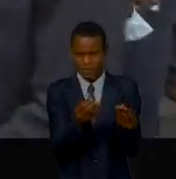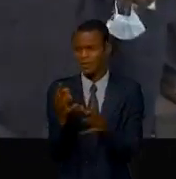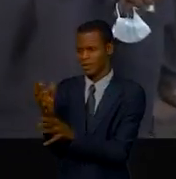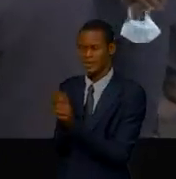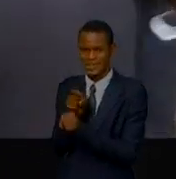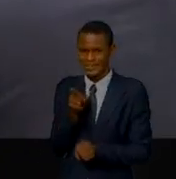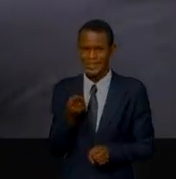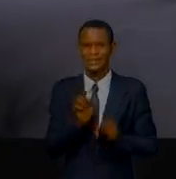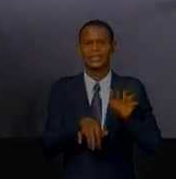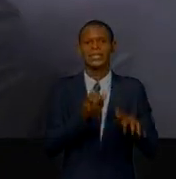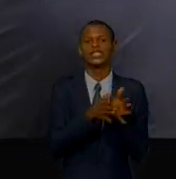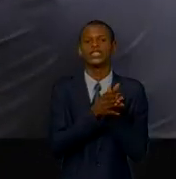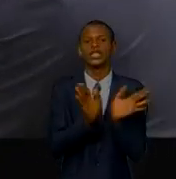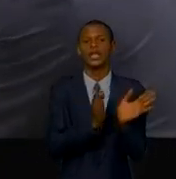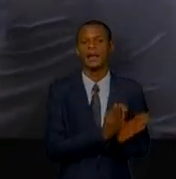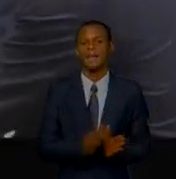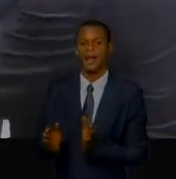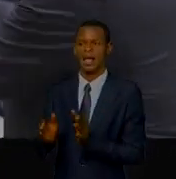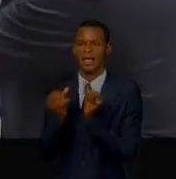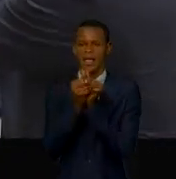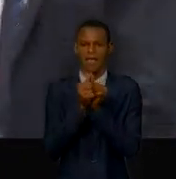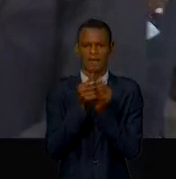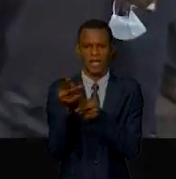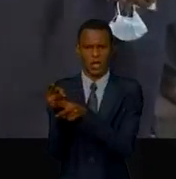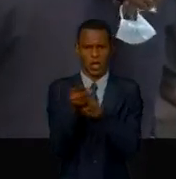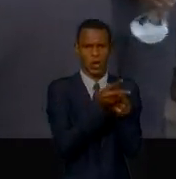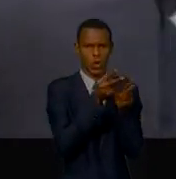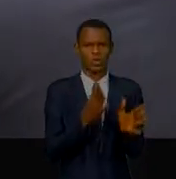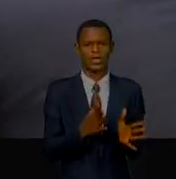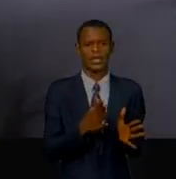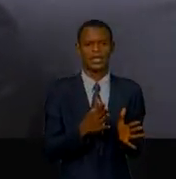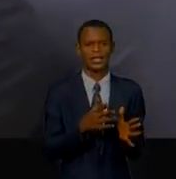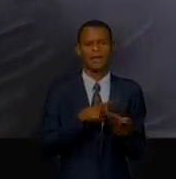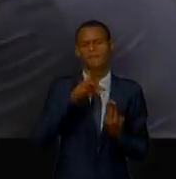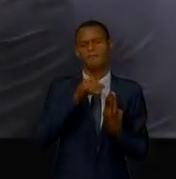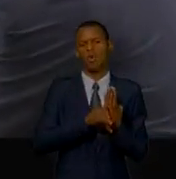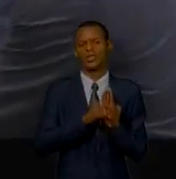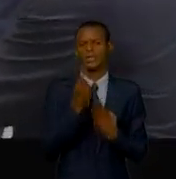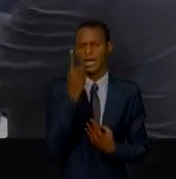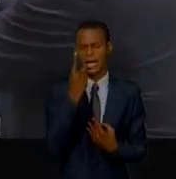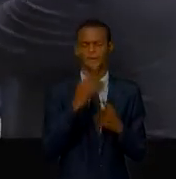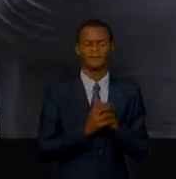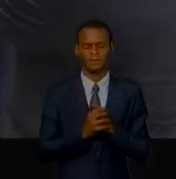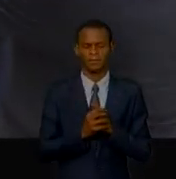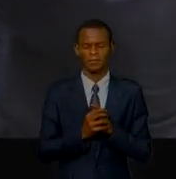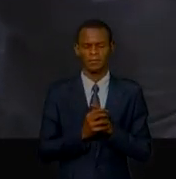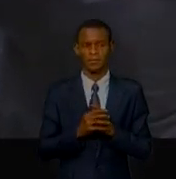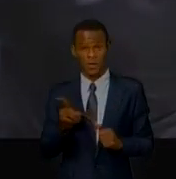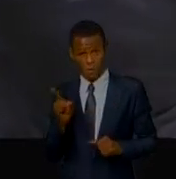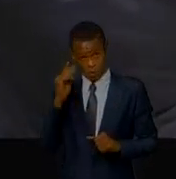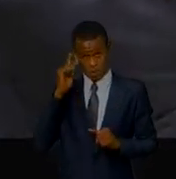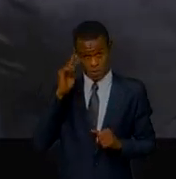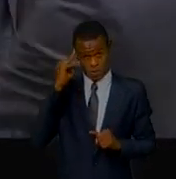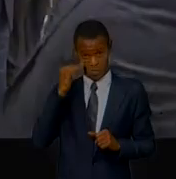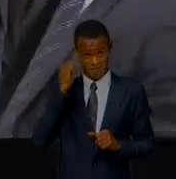Epenguet, et du coordonnateur du projet des pas d'essais des données Boinga. Sous son leadership, Élise